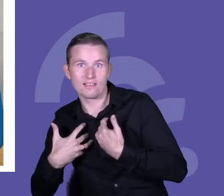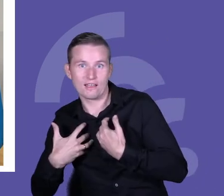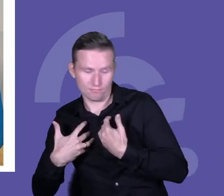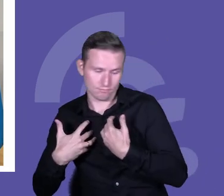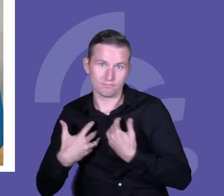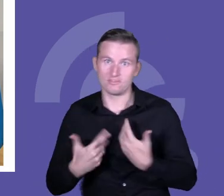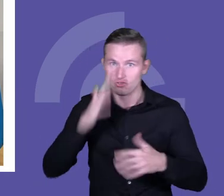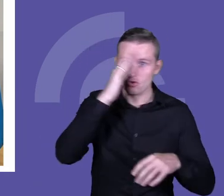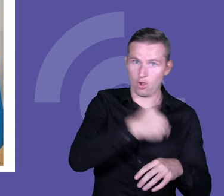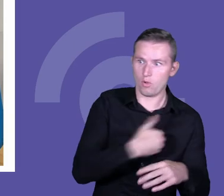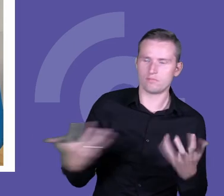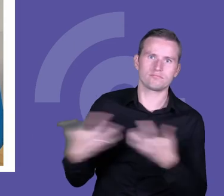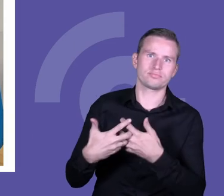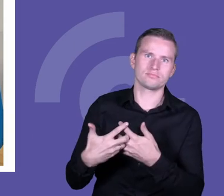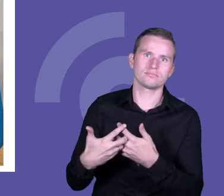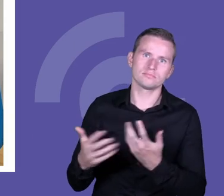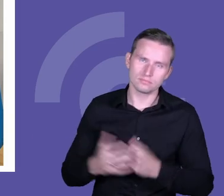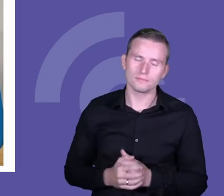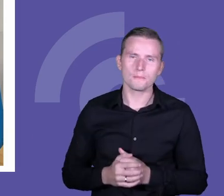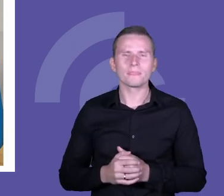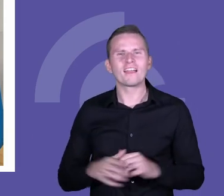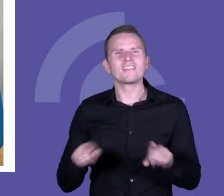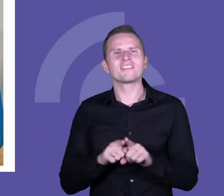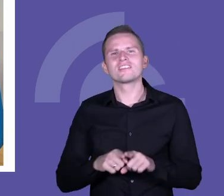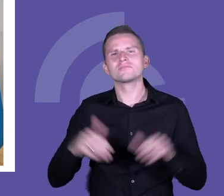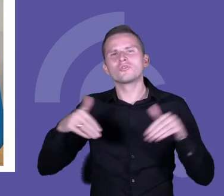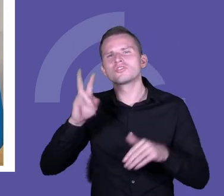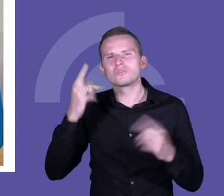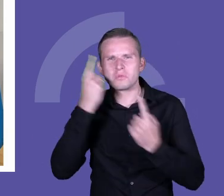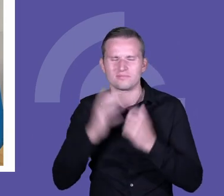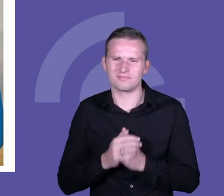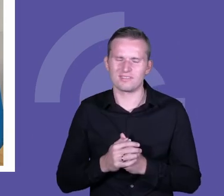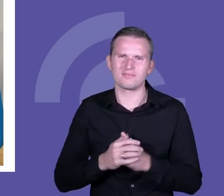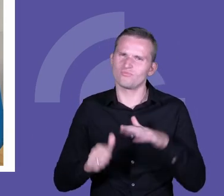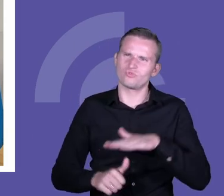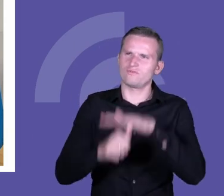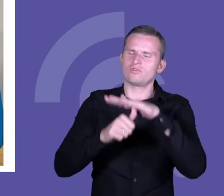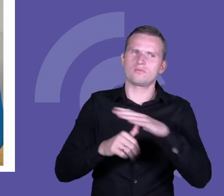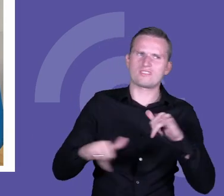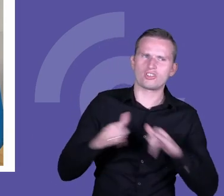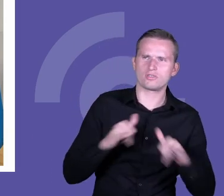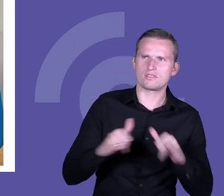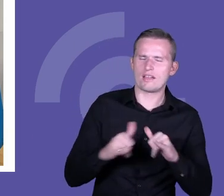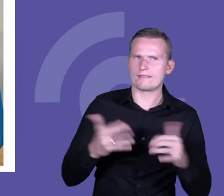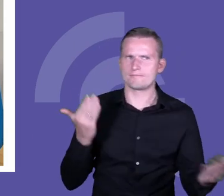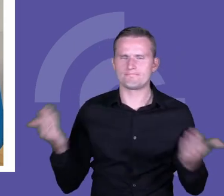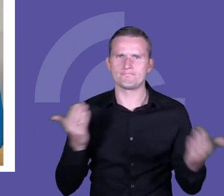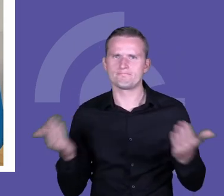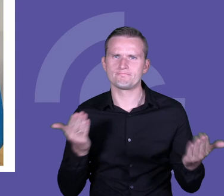Kolejna rzecz, można się, może zdziwić, ktoś zapyta, no przywództwo, zarządzanie, bo z reguły gdzieś mieliśmy to zestawione